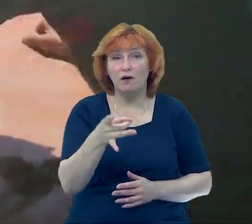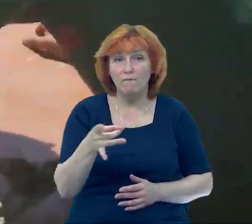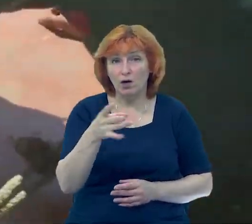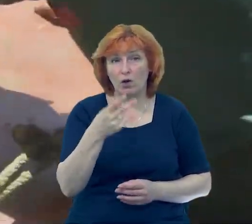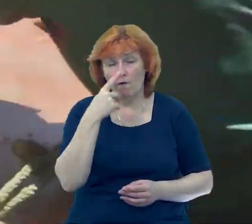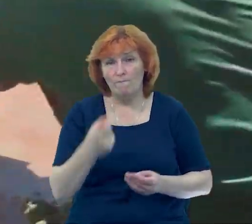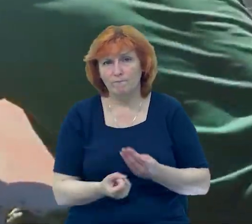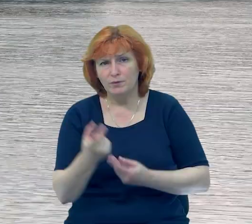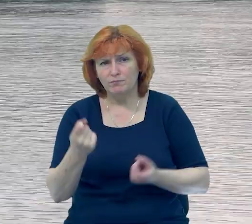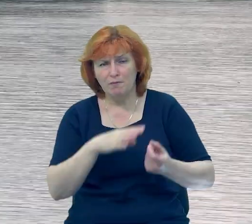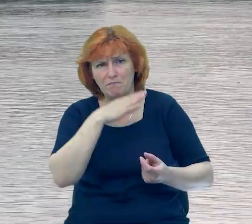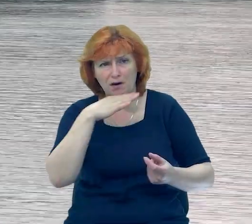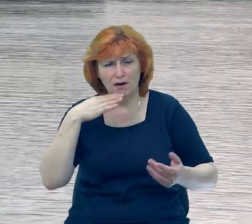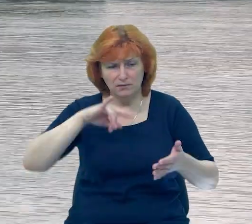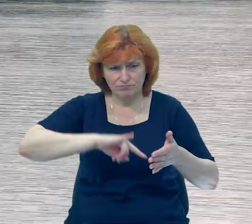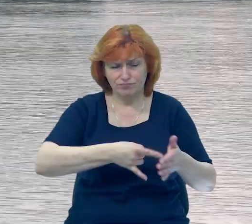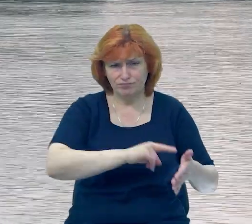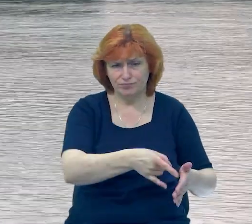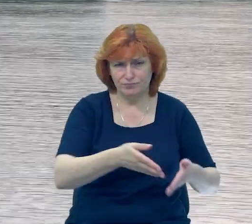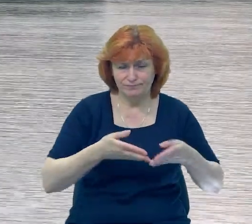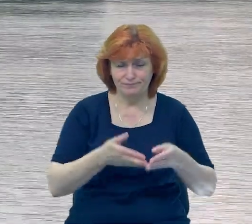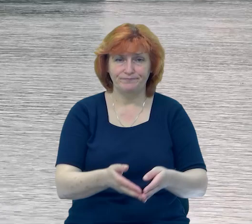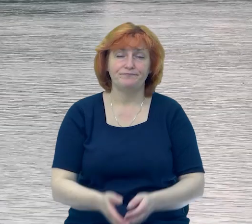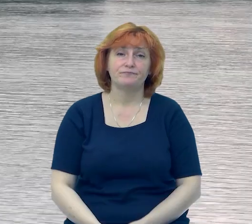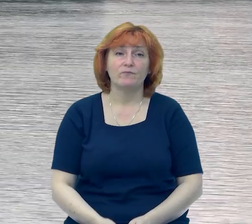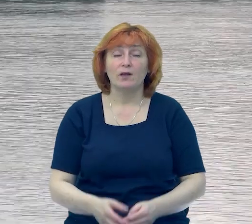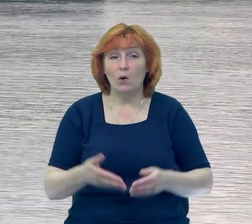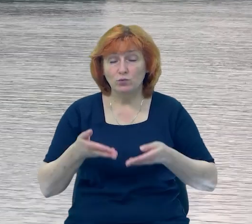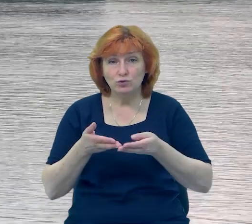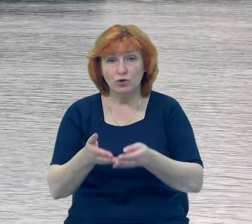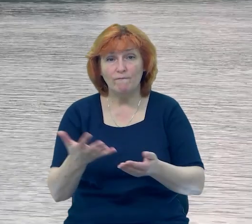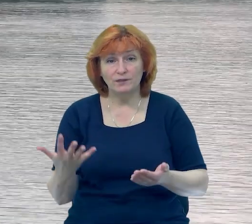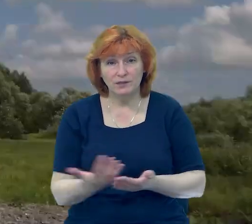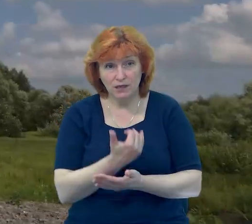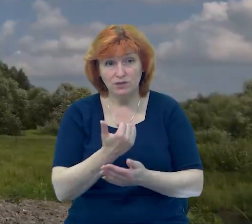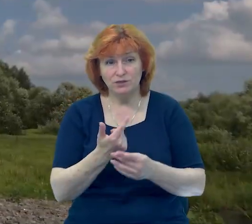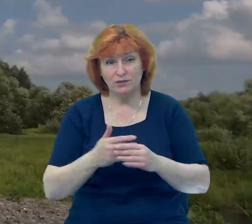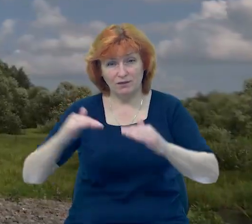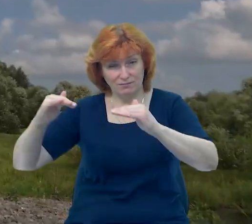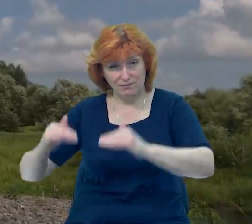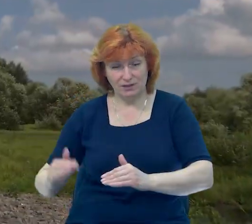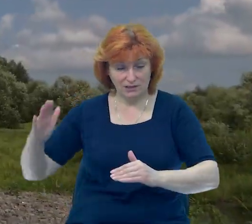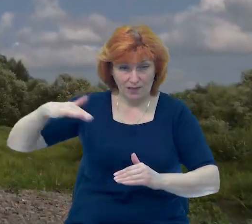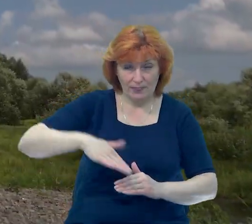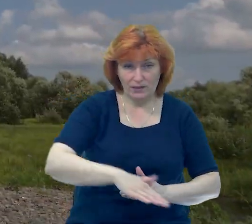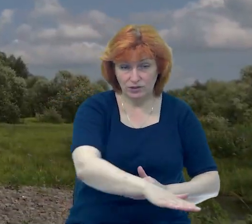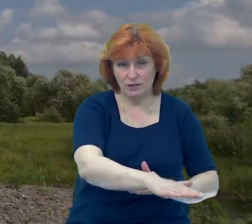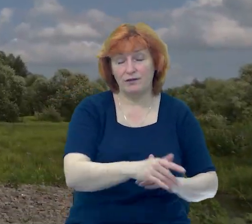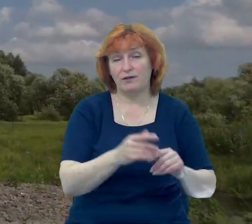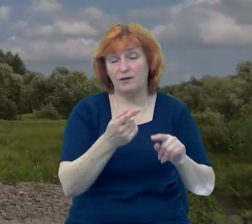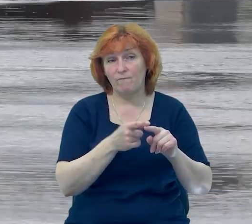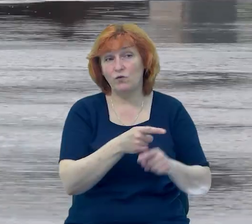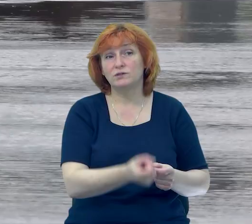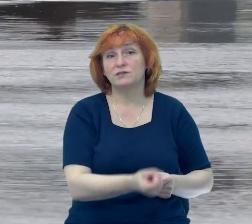на дні численні пробоїни. Човен знайшли на кілька кілометрів нижче за течією від села Велике Устя.